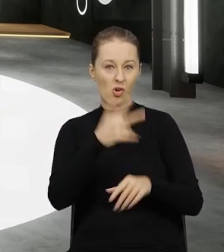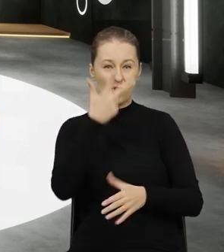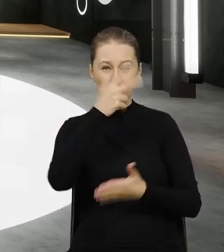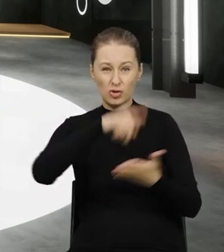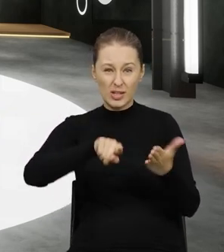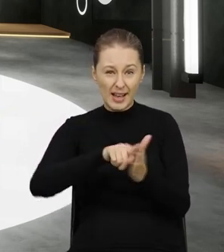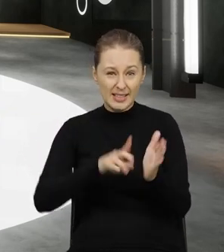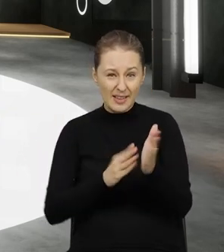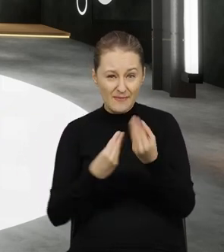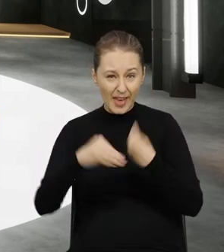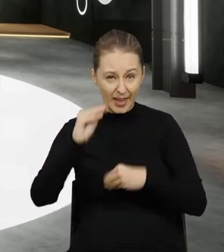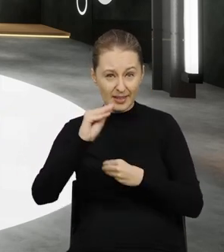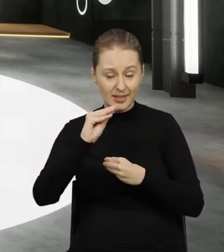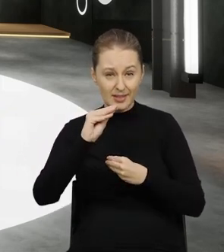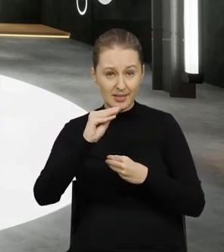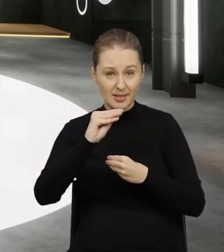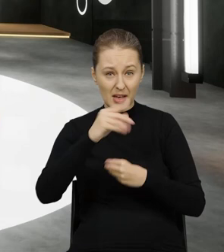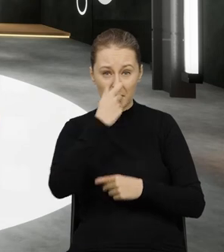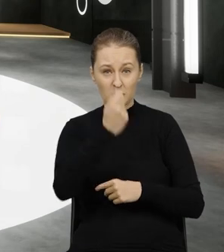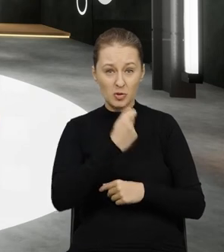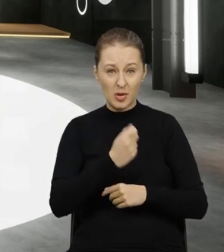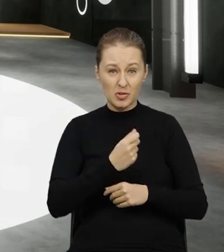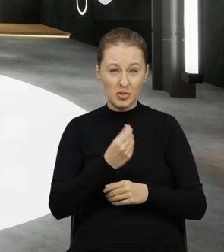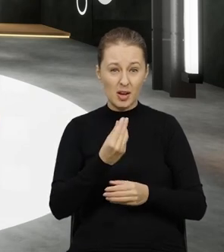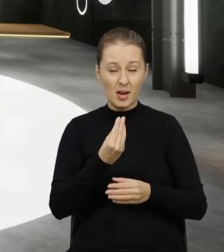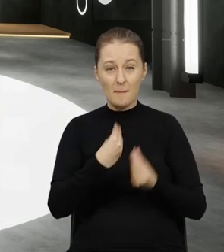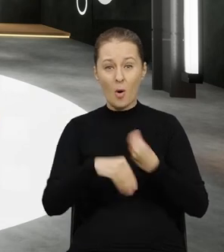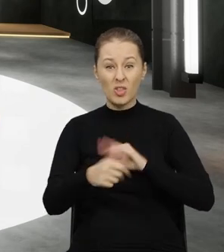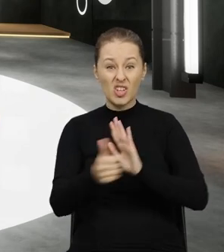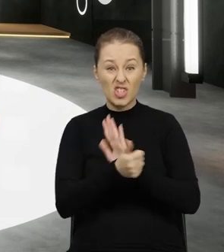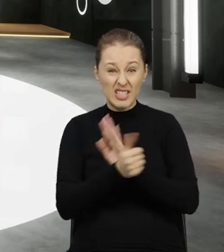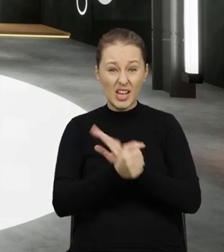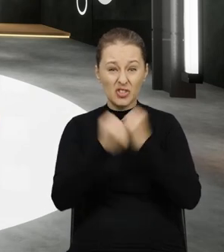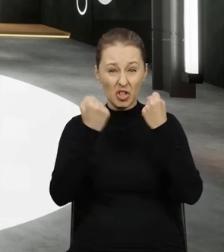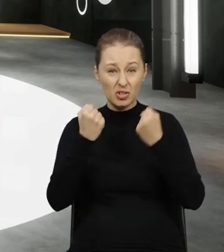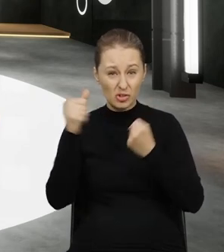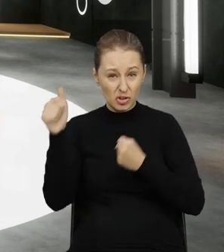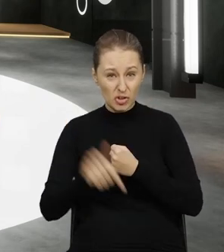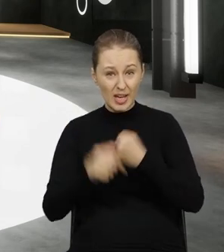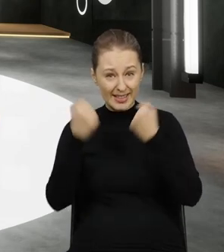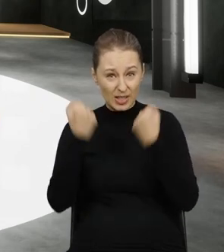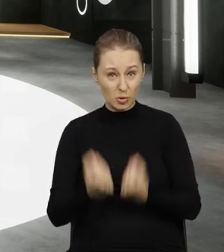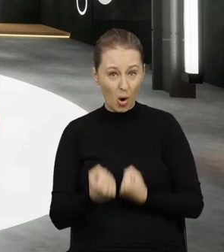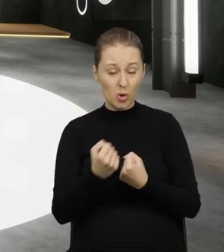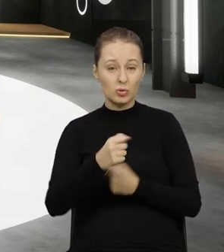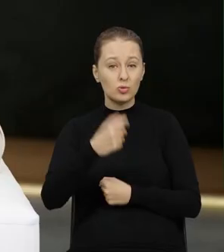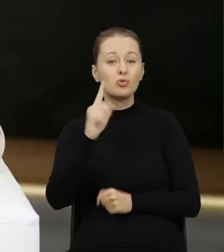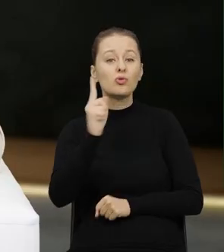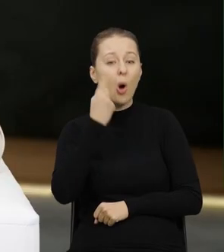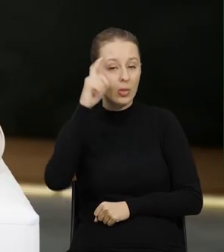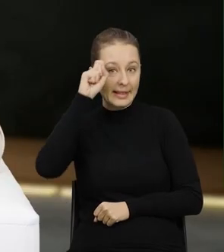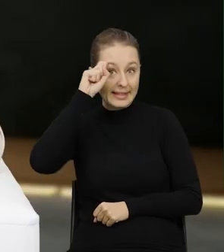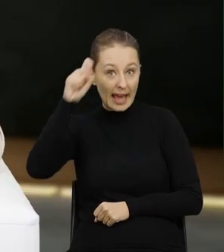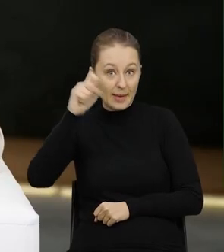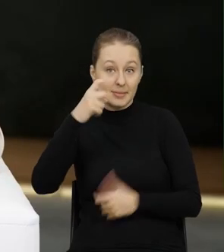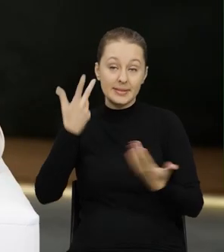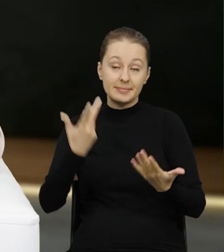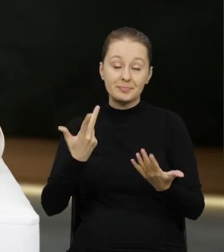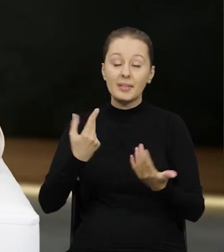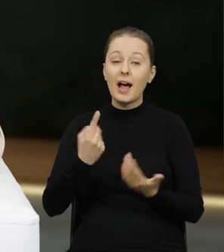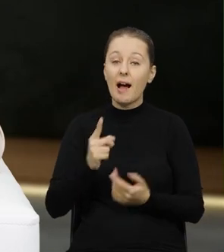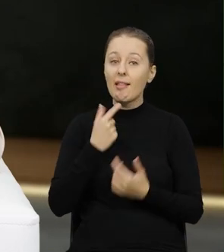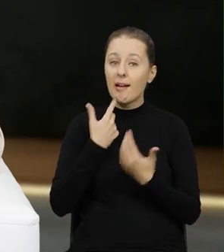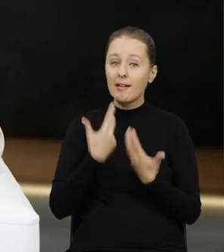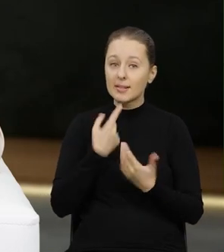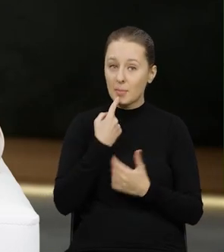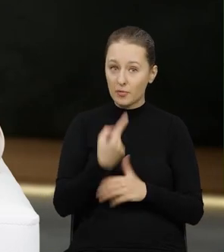trzykrotnie więcej tych odpadów, ponad 16 tysięcy ton, no głównie pochodzenia niemieckiego. Ale no chciałabym